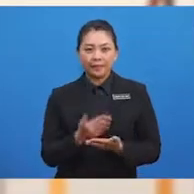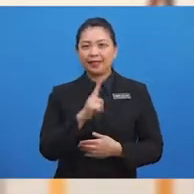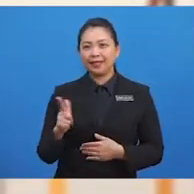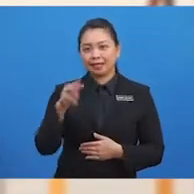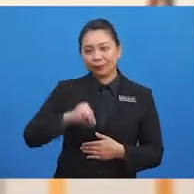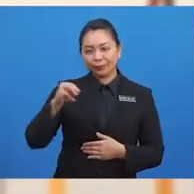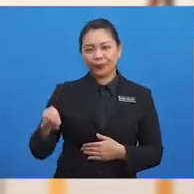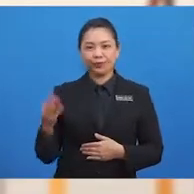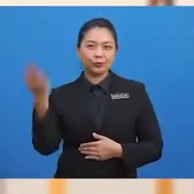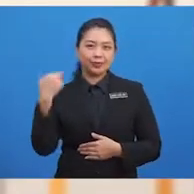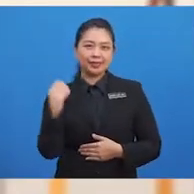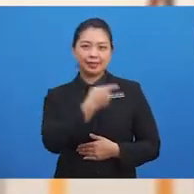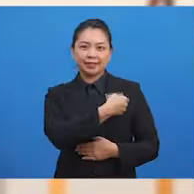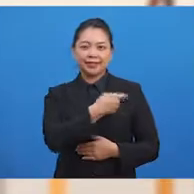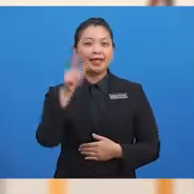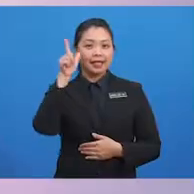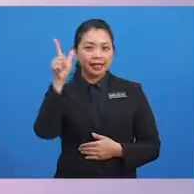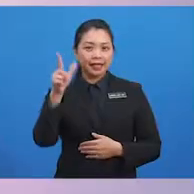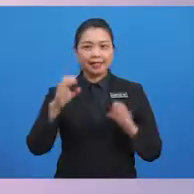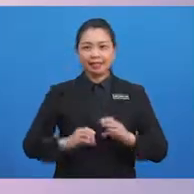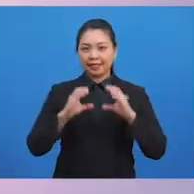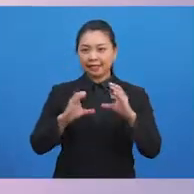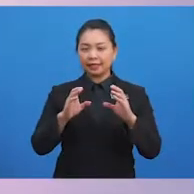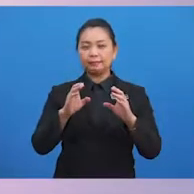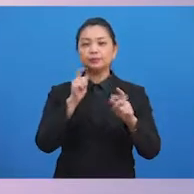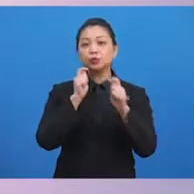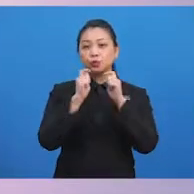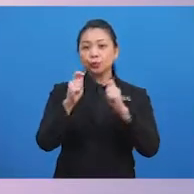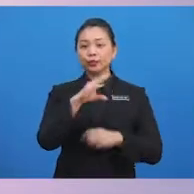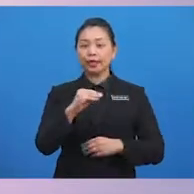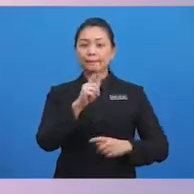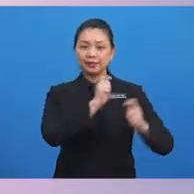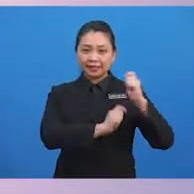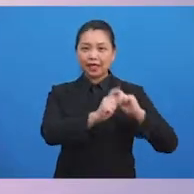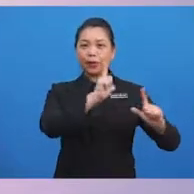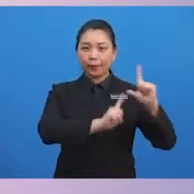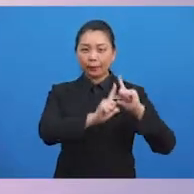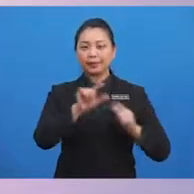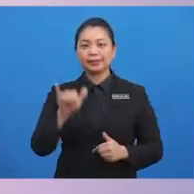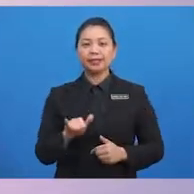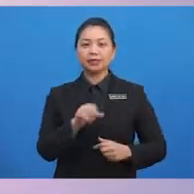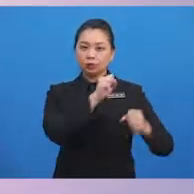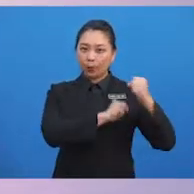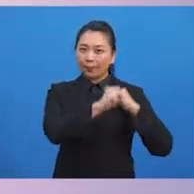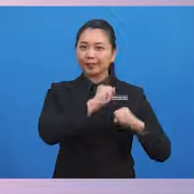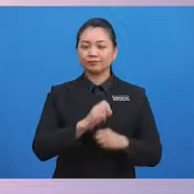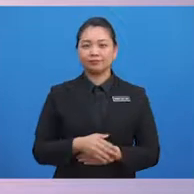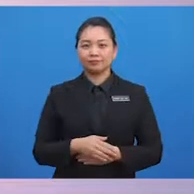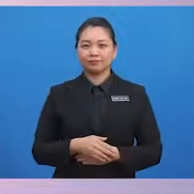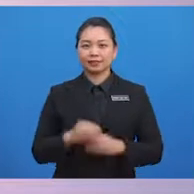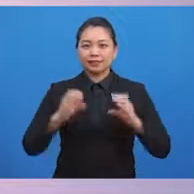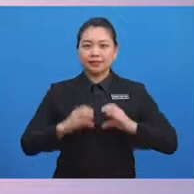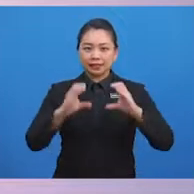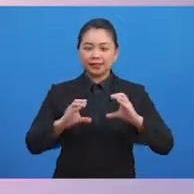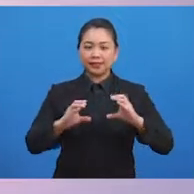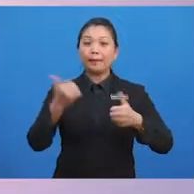-murid. Jom kita lihat cara bertutur dan bertingkat laku yang sopan. Cara yang